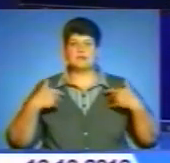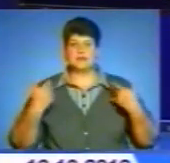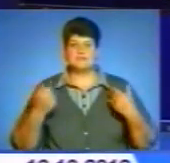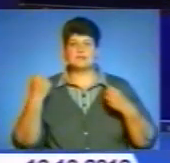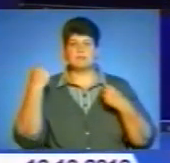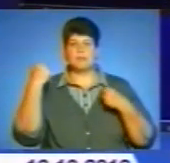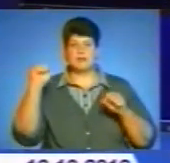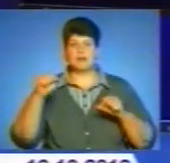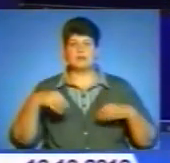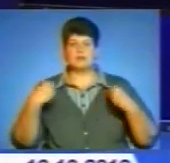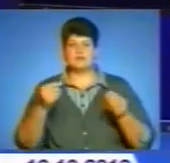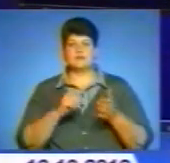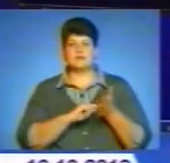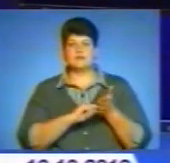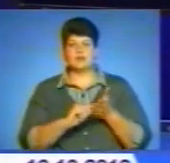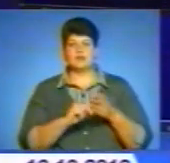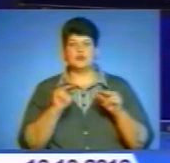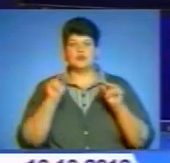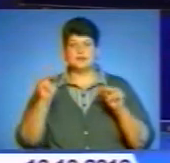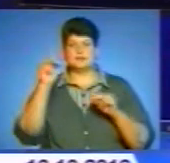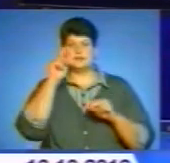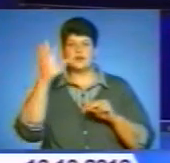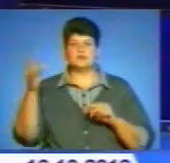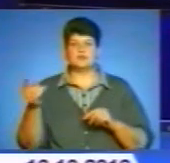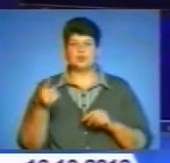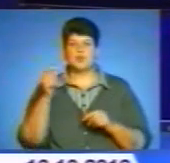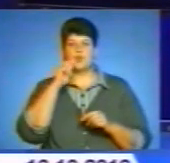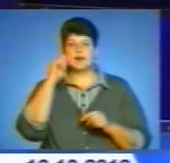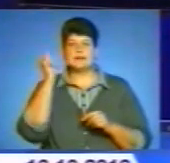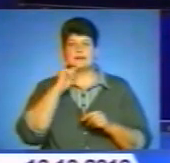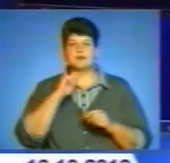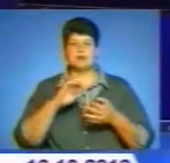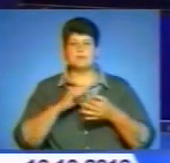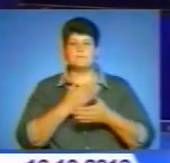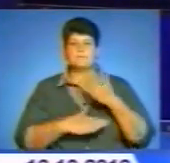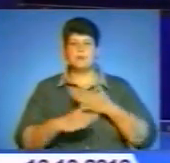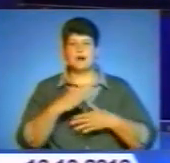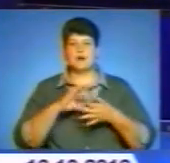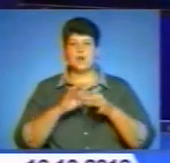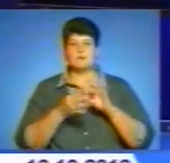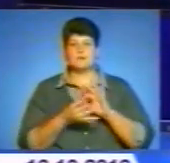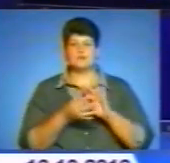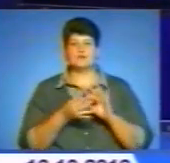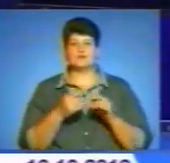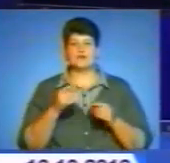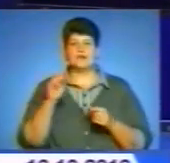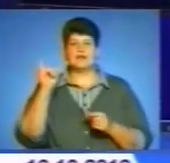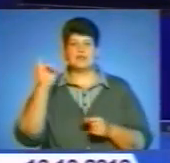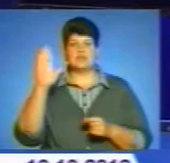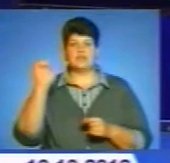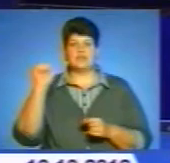Голова обласної державної адміністрації Валентин Хоптян привітав із перемогою та вручив відзнаку честь і слава Тернопільщини